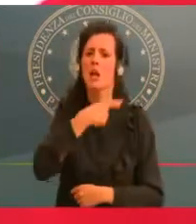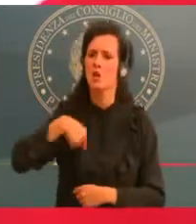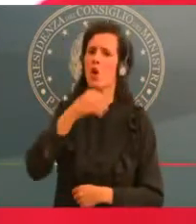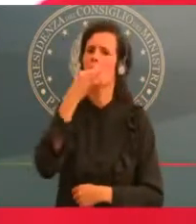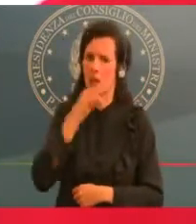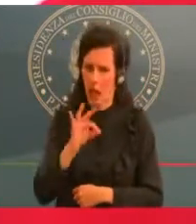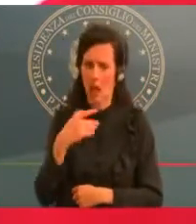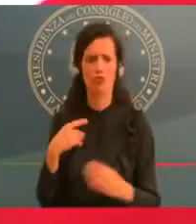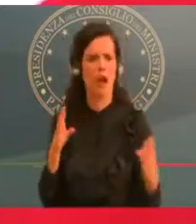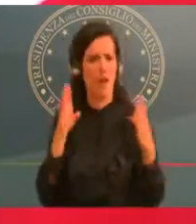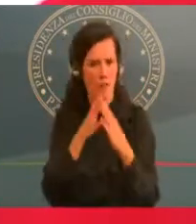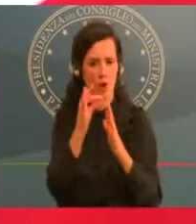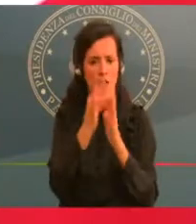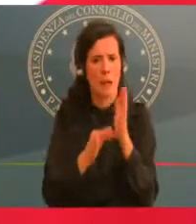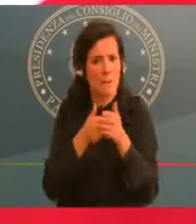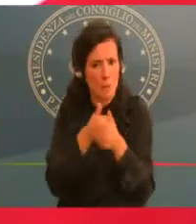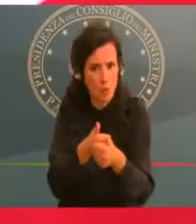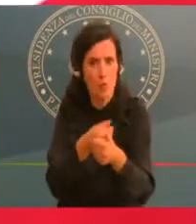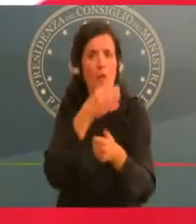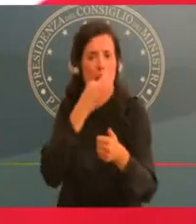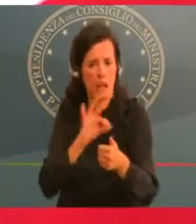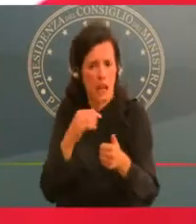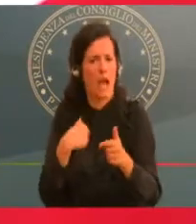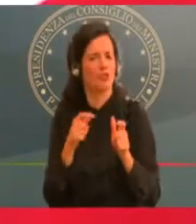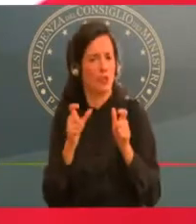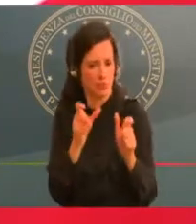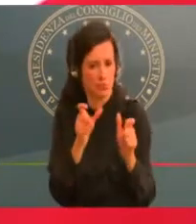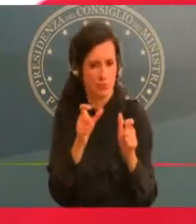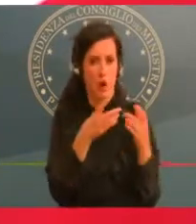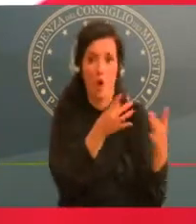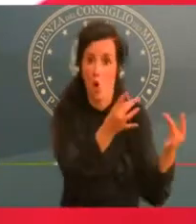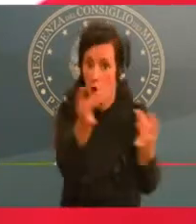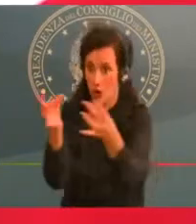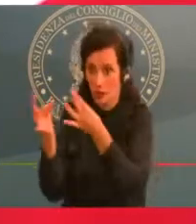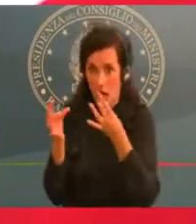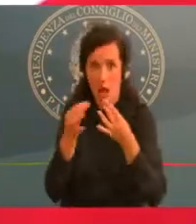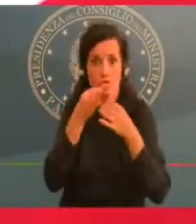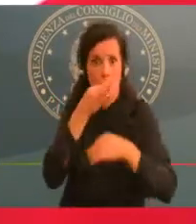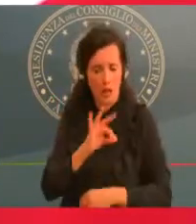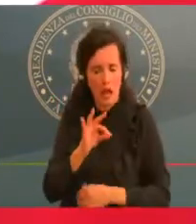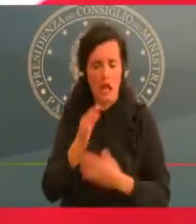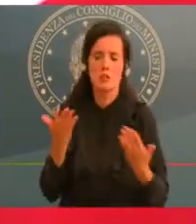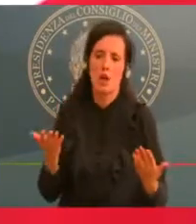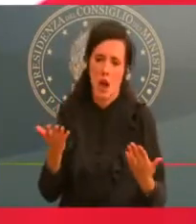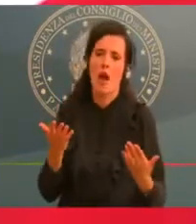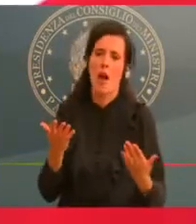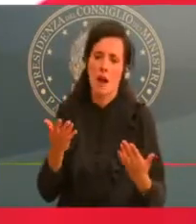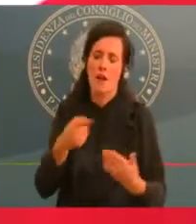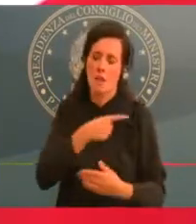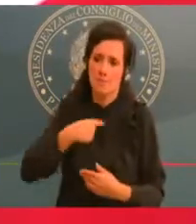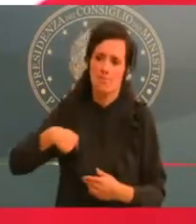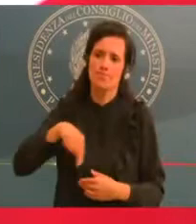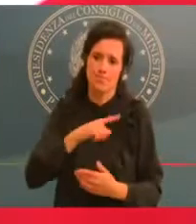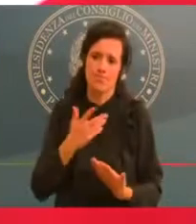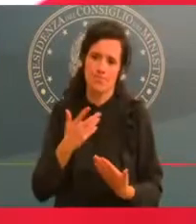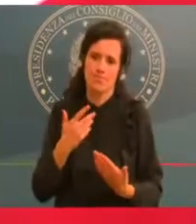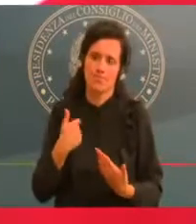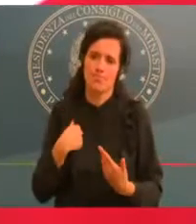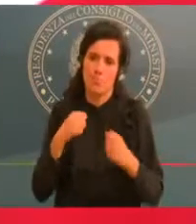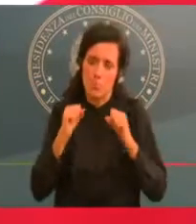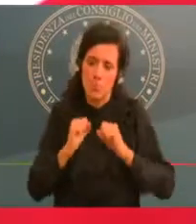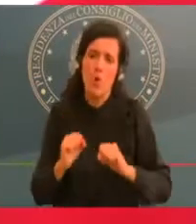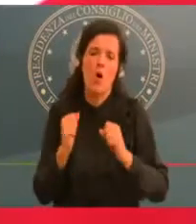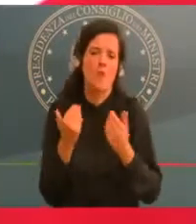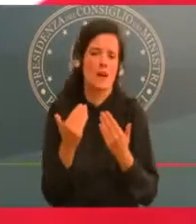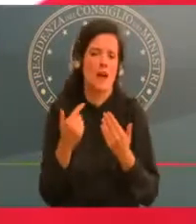qualche spesa in più vorrei che ce la potessimo permettere in termini di fiducia per quanto riguarda i consumi nel periodo natalizio.